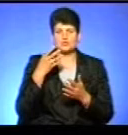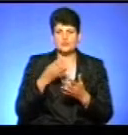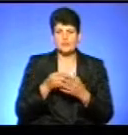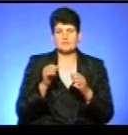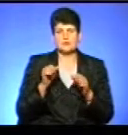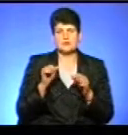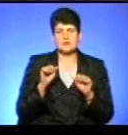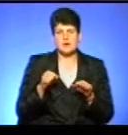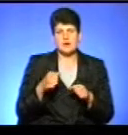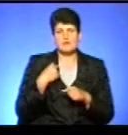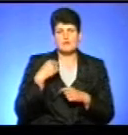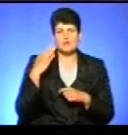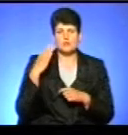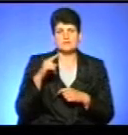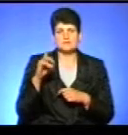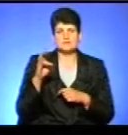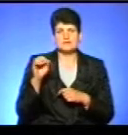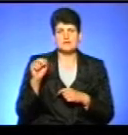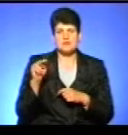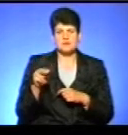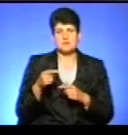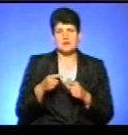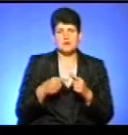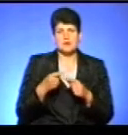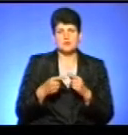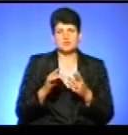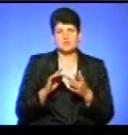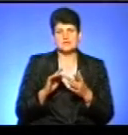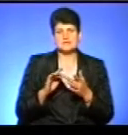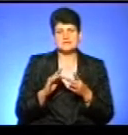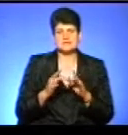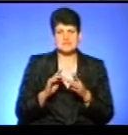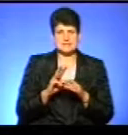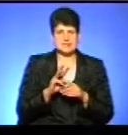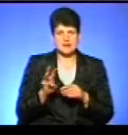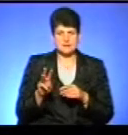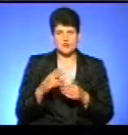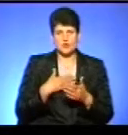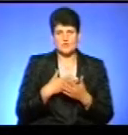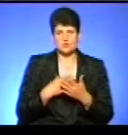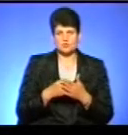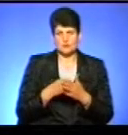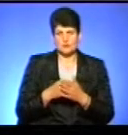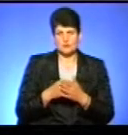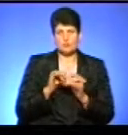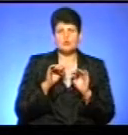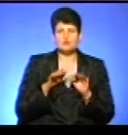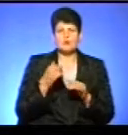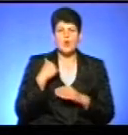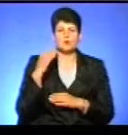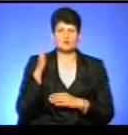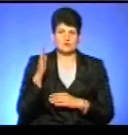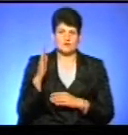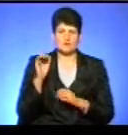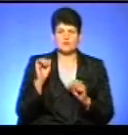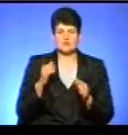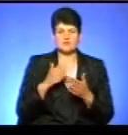правом голосу в ЦНАПі або через сайт громадського бюджету. Власне, процедура голосування за проєкт, можливо, є